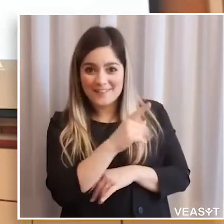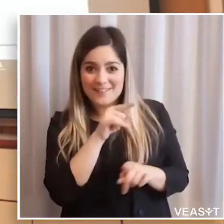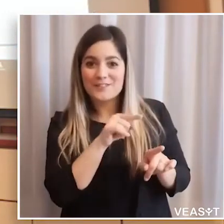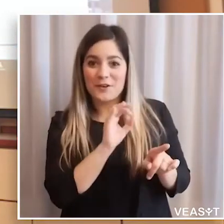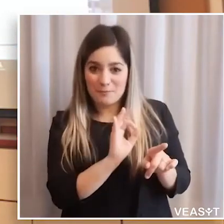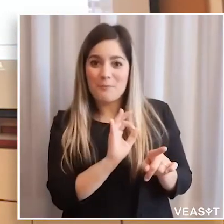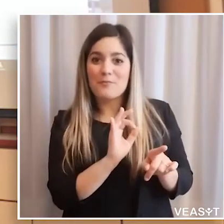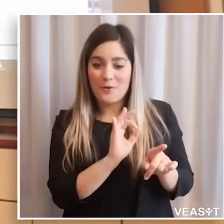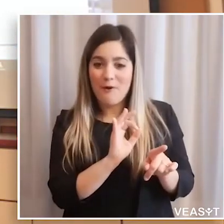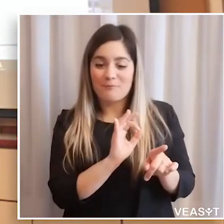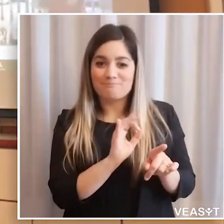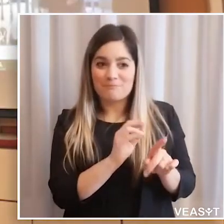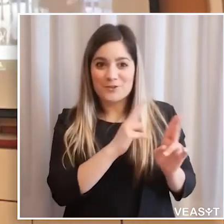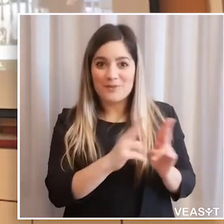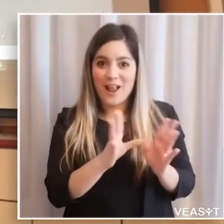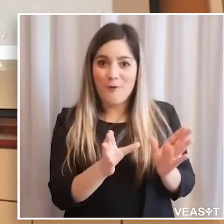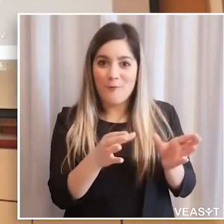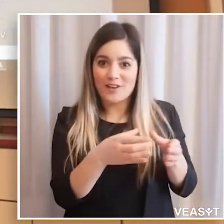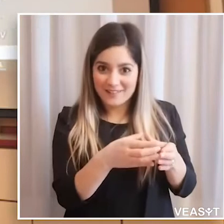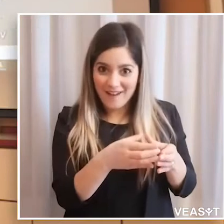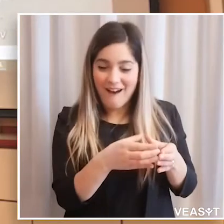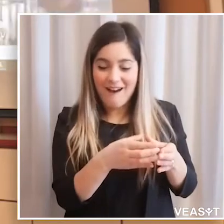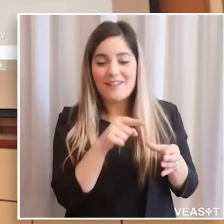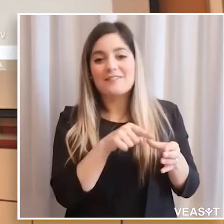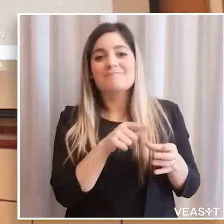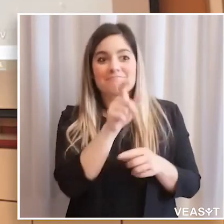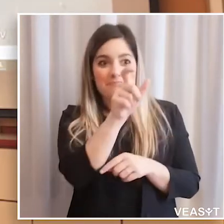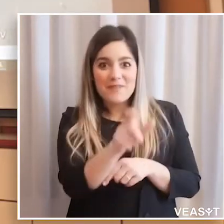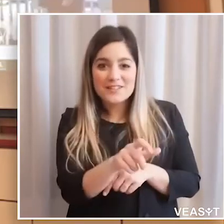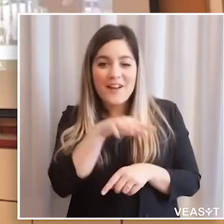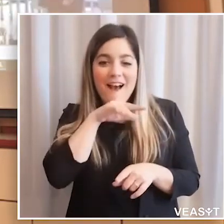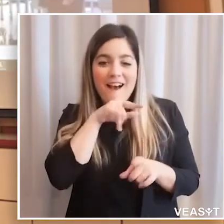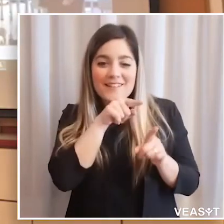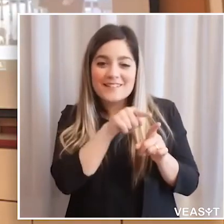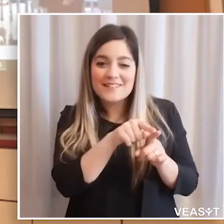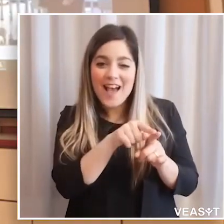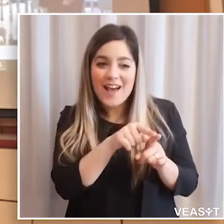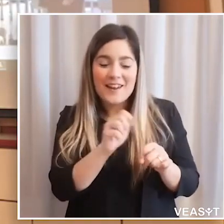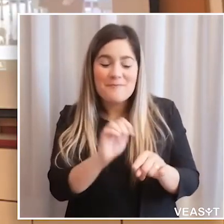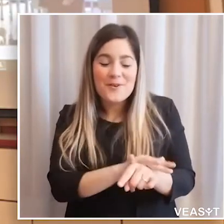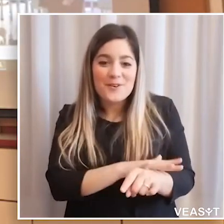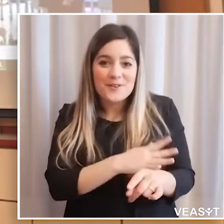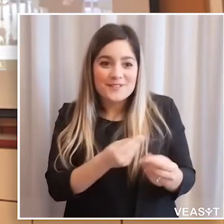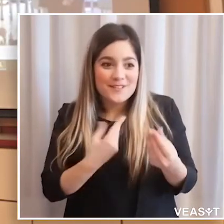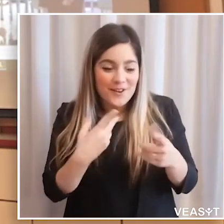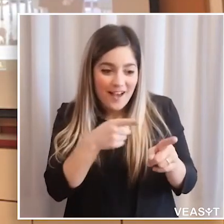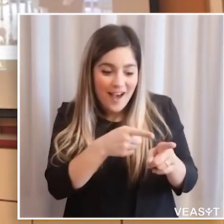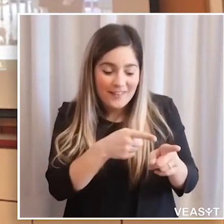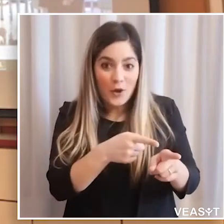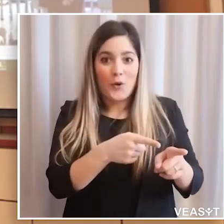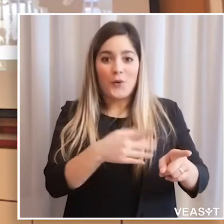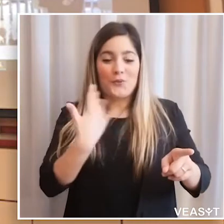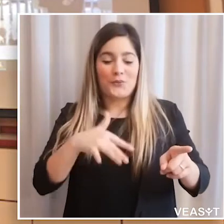l'onore in qualche modo di celebrare la benedizione dell'ospedale di comunità e vedere